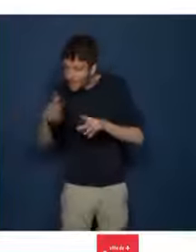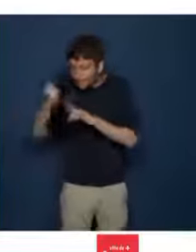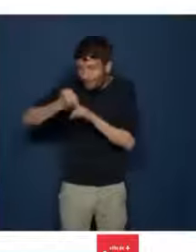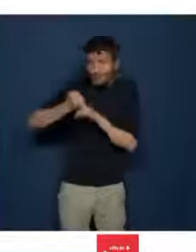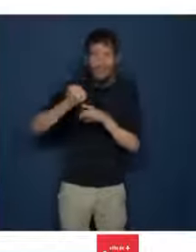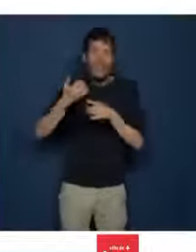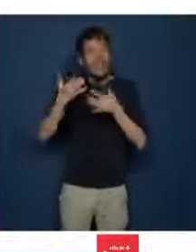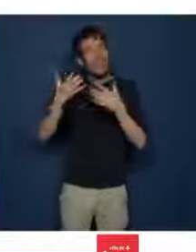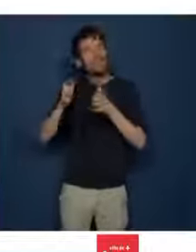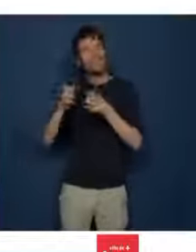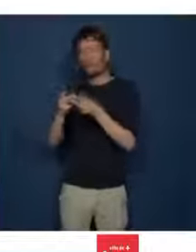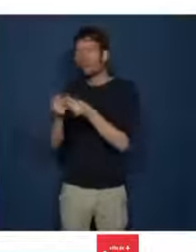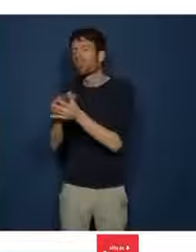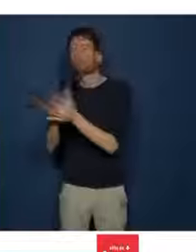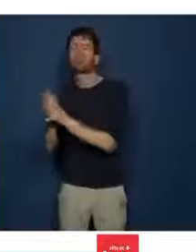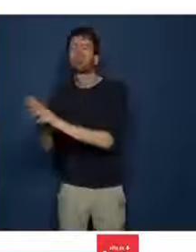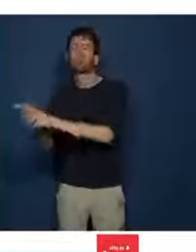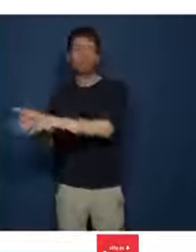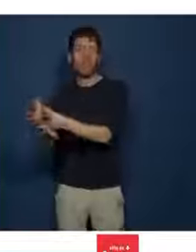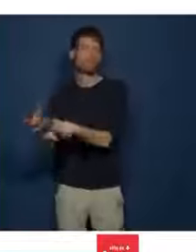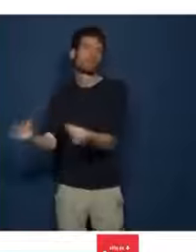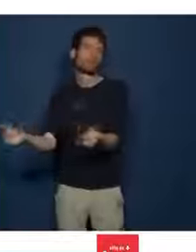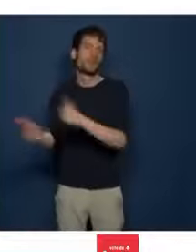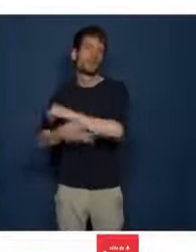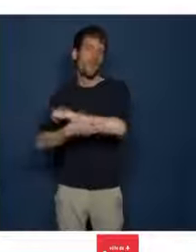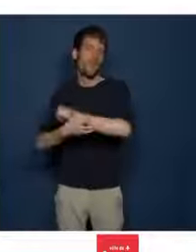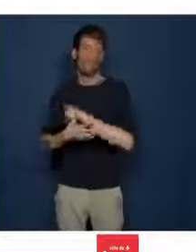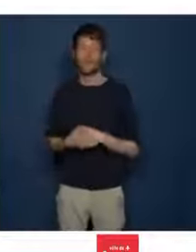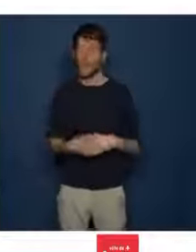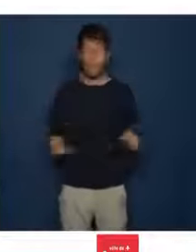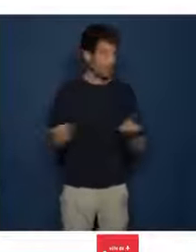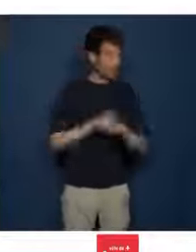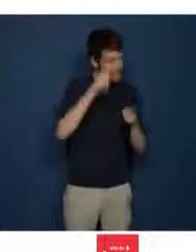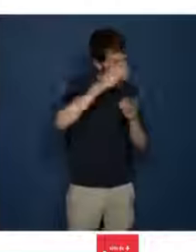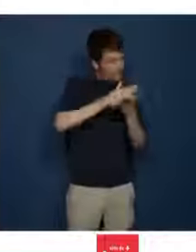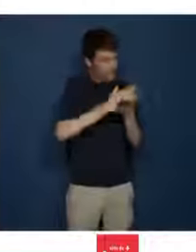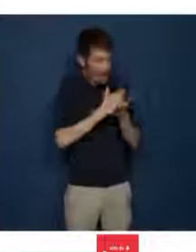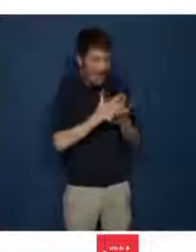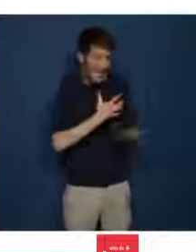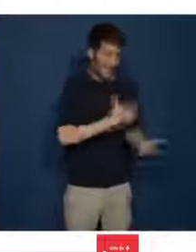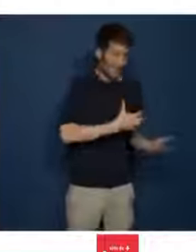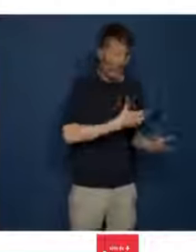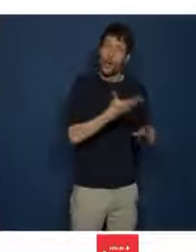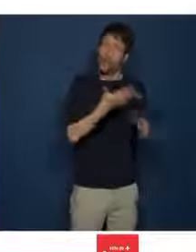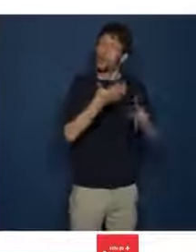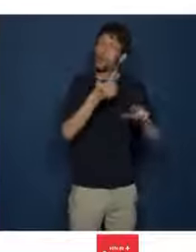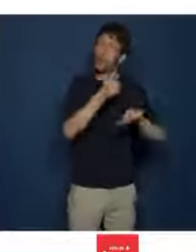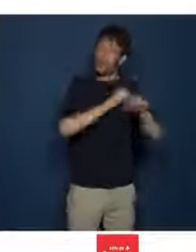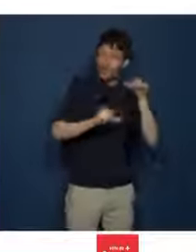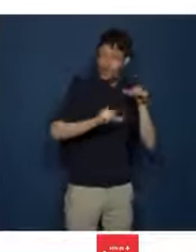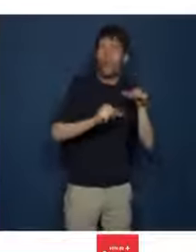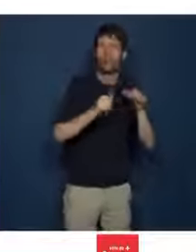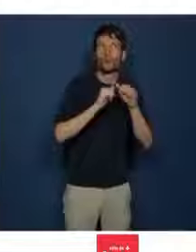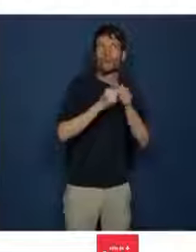des projets innovants ne peuvent être fertiles que s'ils s'enracinent dans le terreau ensemencé par nos prédécesseurs.